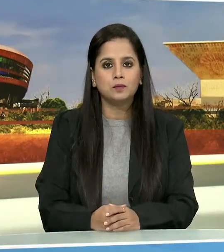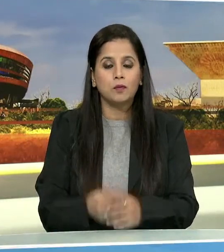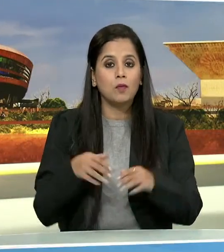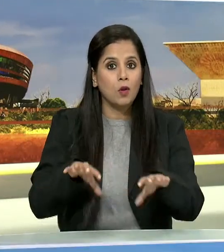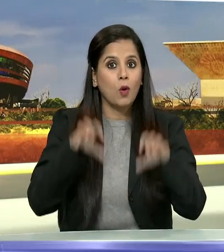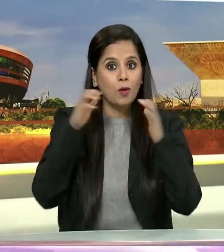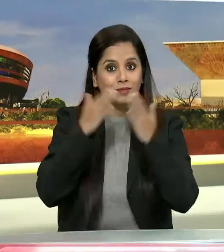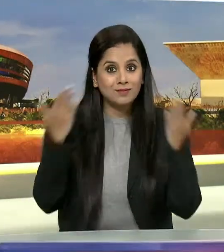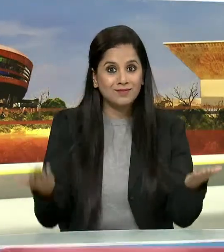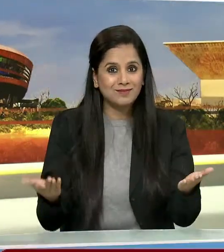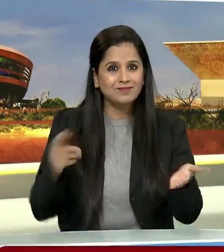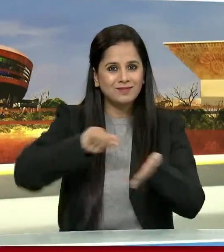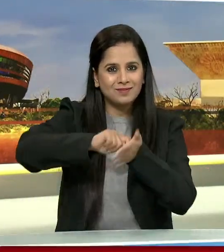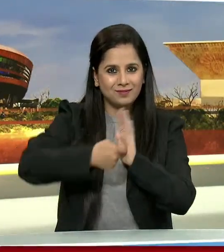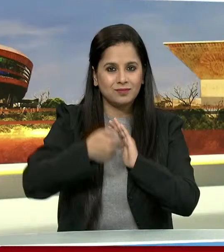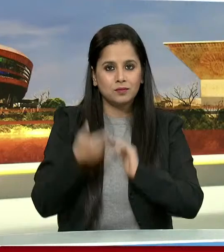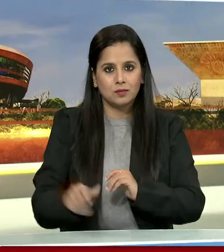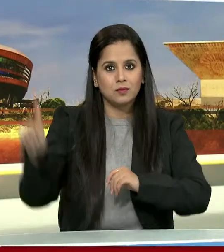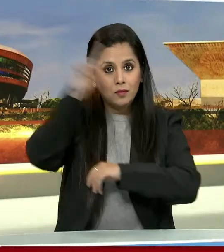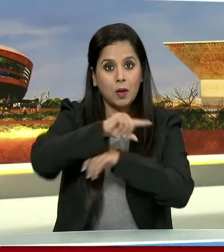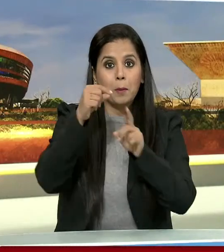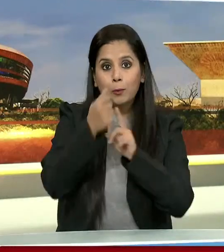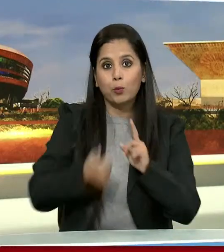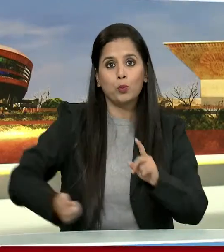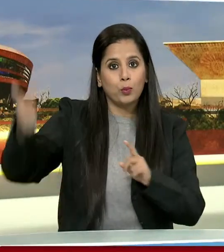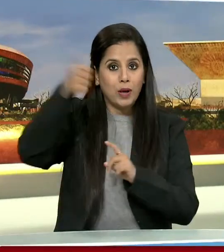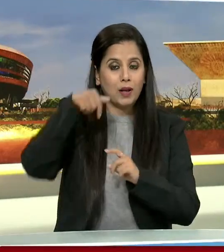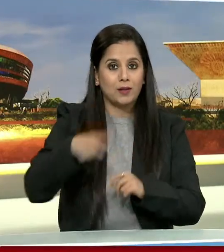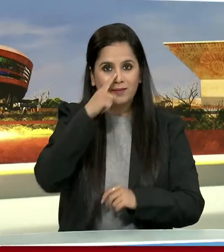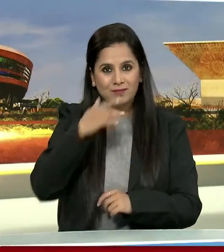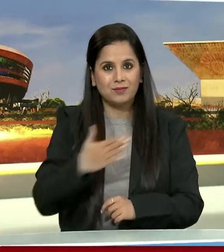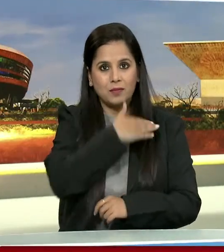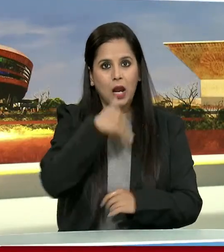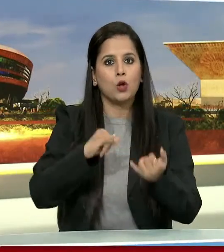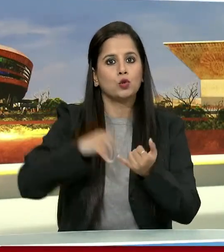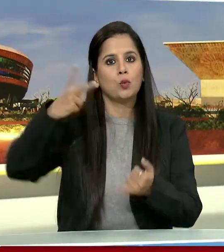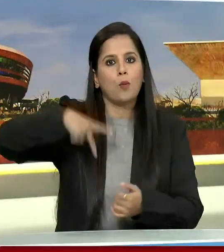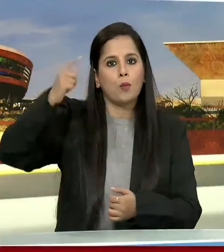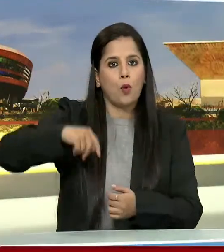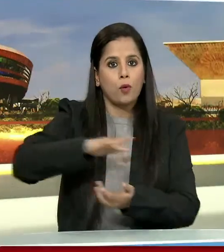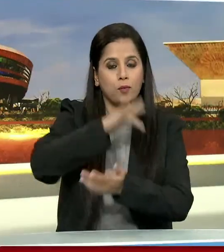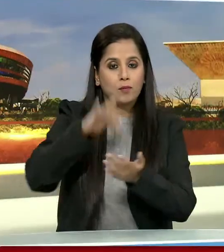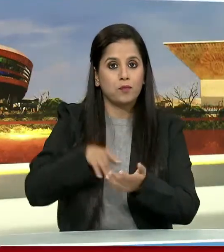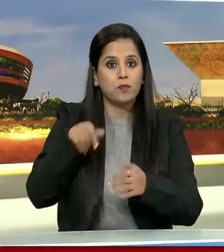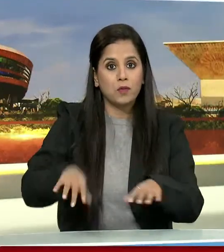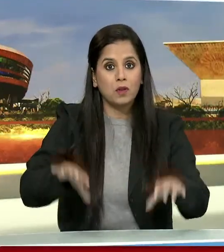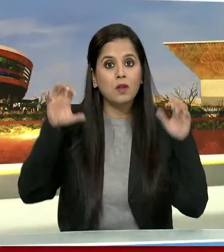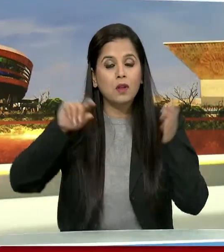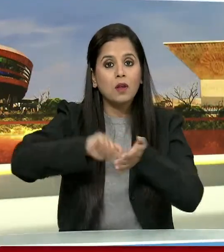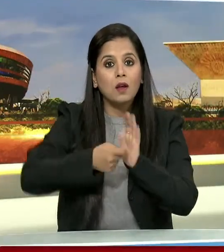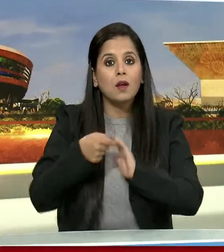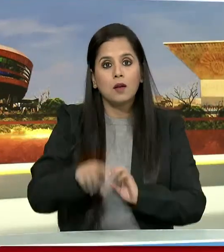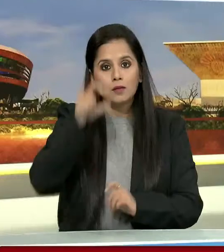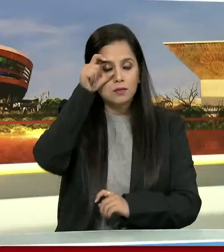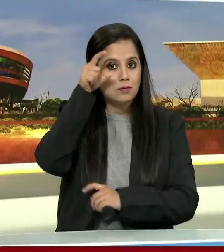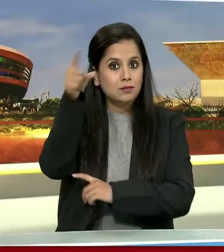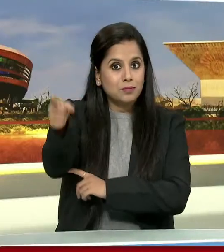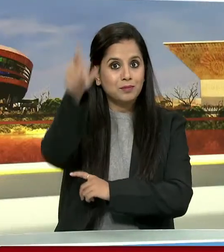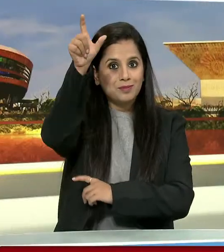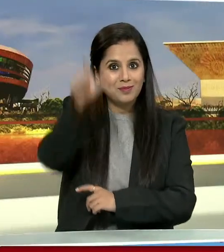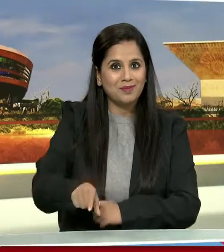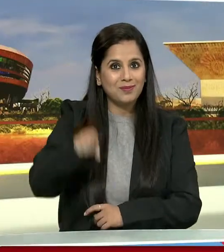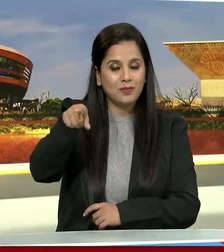सम्विधान दिवस के मौके पर राशपती द्रौपती मुर्मो ने सुप्लेम कोट में सम्विधान निर्माता डॉक्टर भीमराव